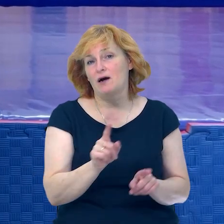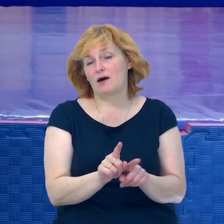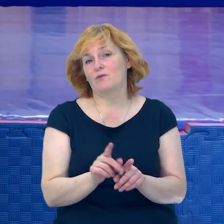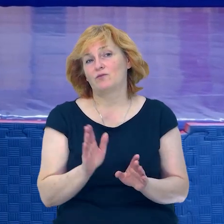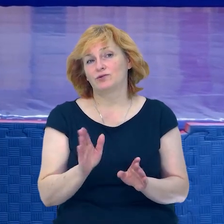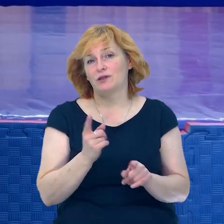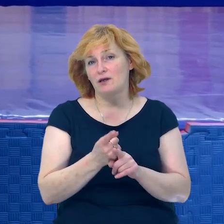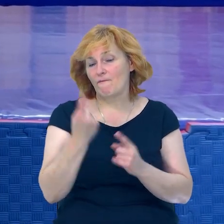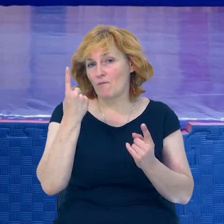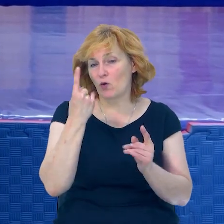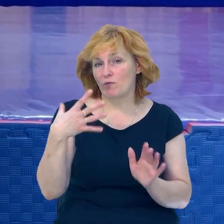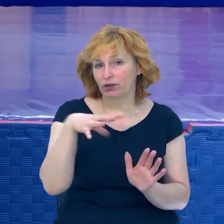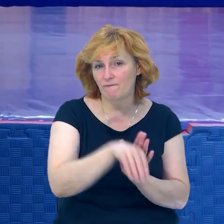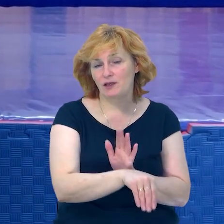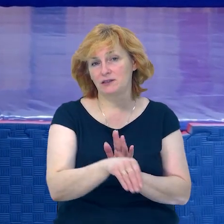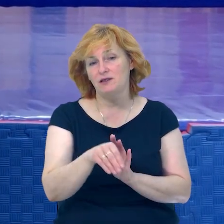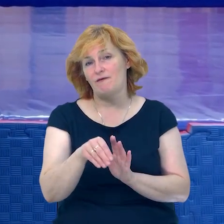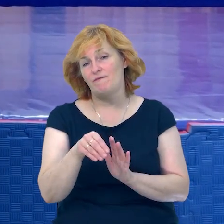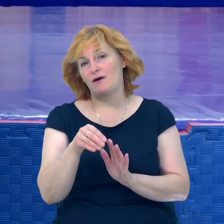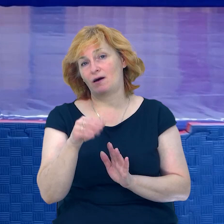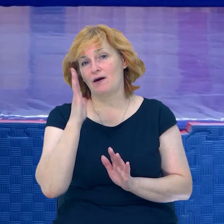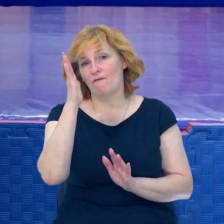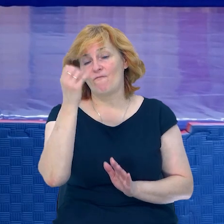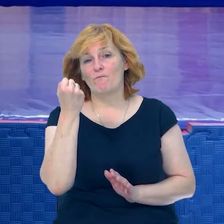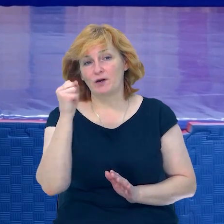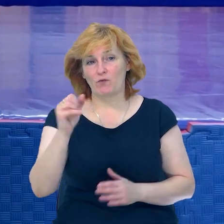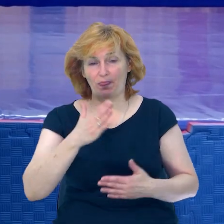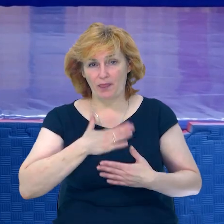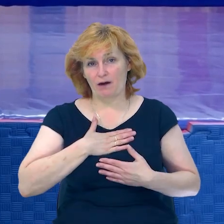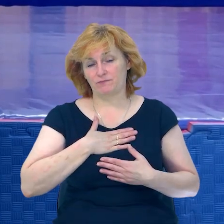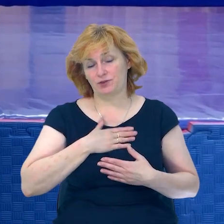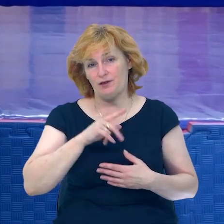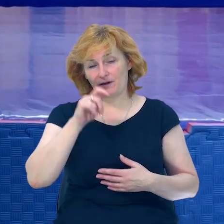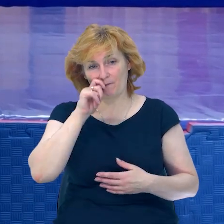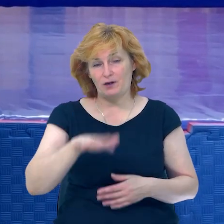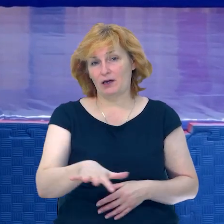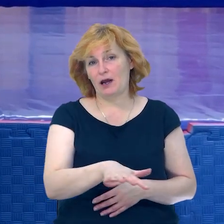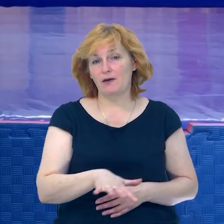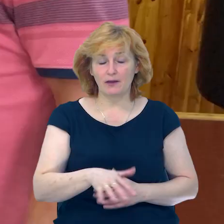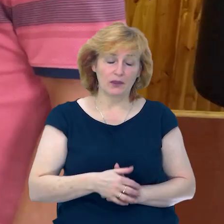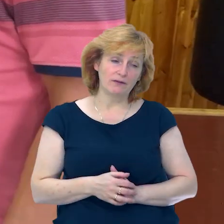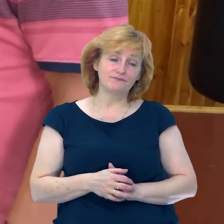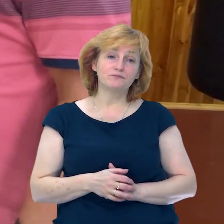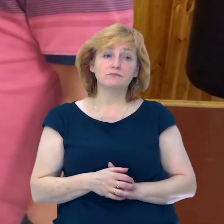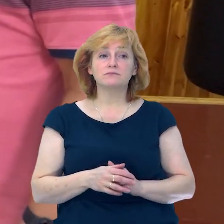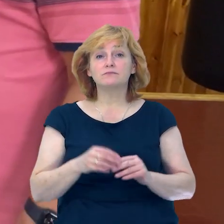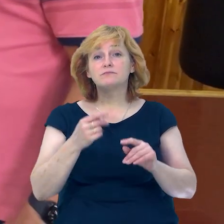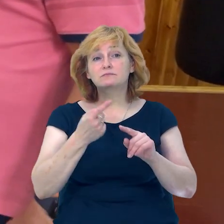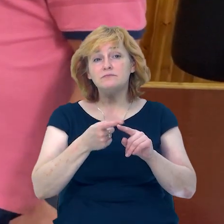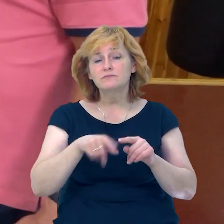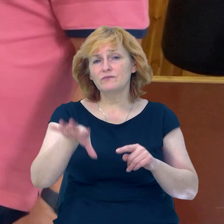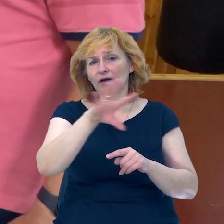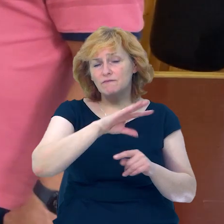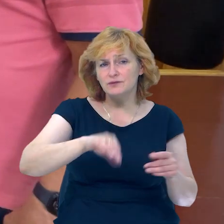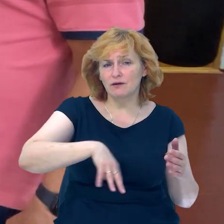вагомих внесків перемогу нашої країни. Віктор Кіановський профінансував всі витрати на переліт до Бразилії.